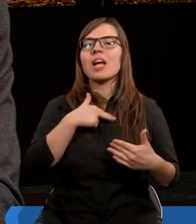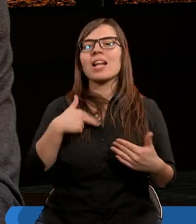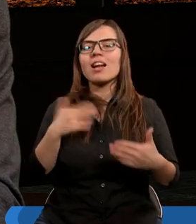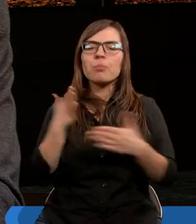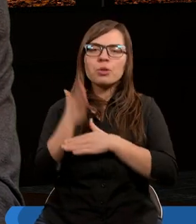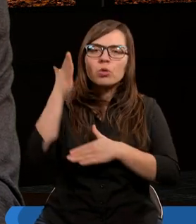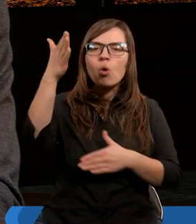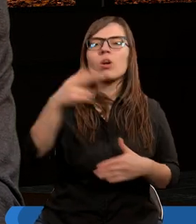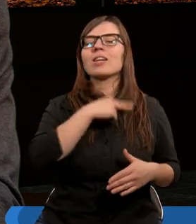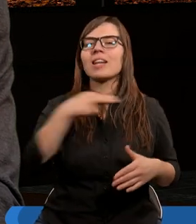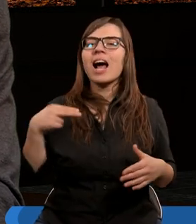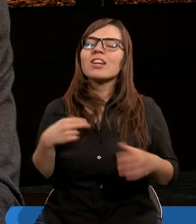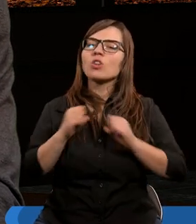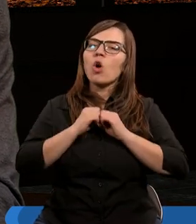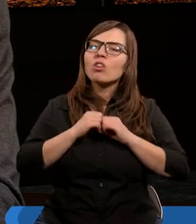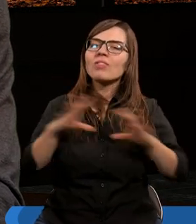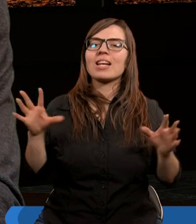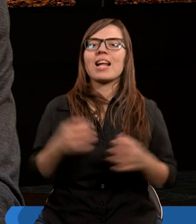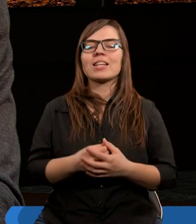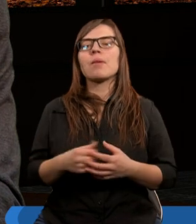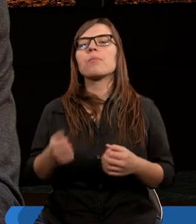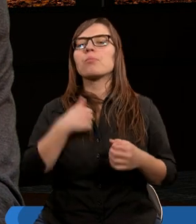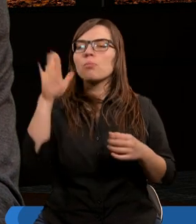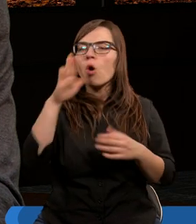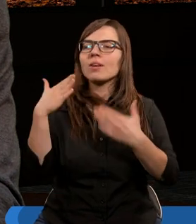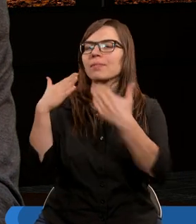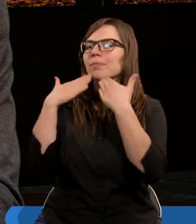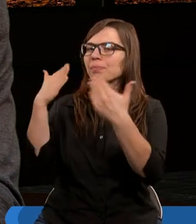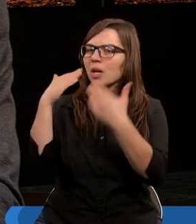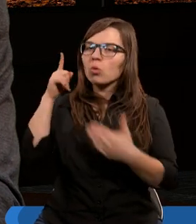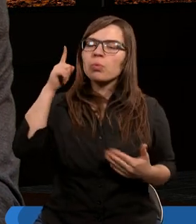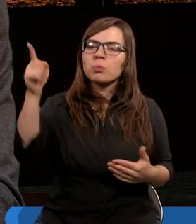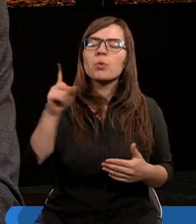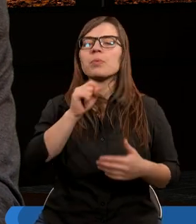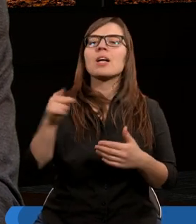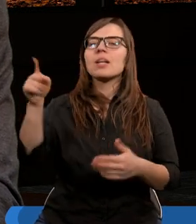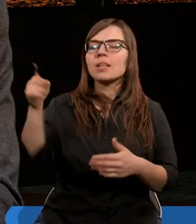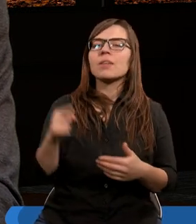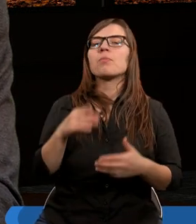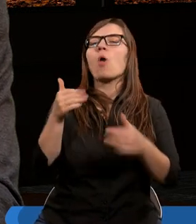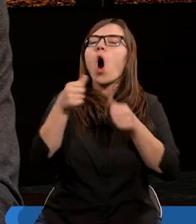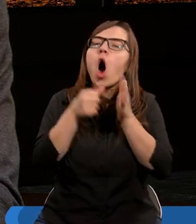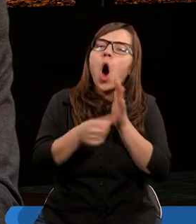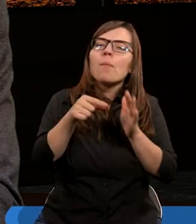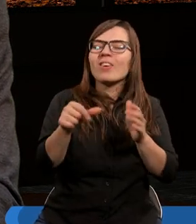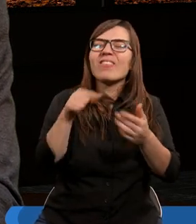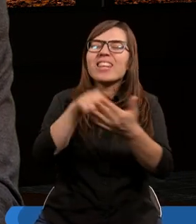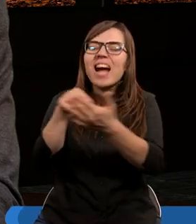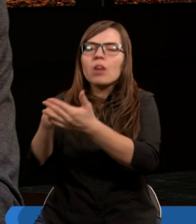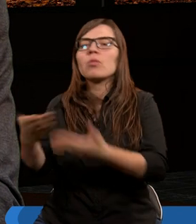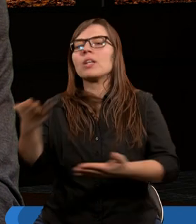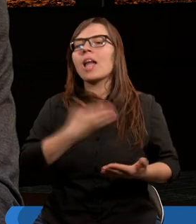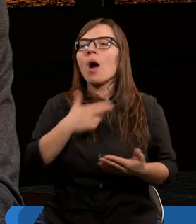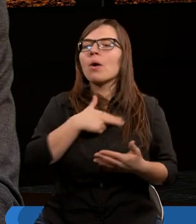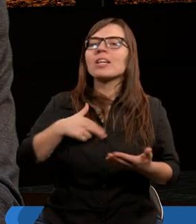przyszłości, dla naszej egzystencji. Boże, dziękujemy Tobie, że oprócz tych wskazówek dałeś nam też